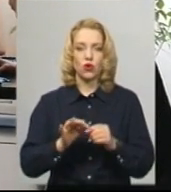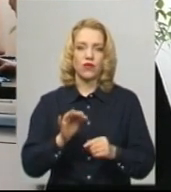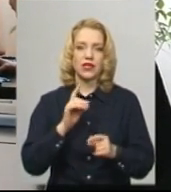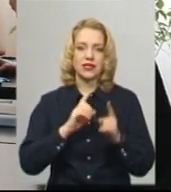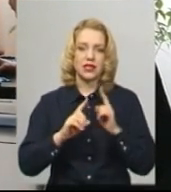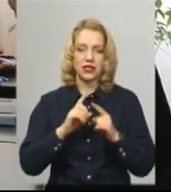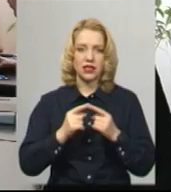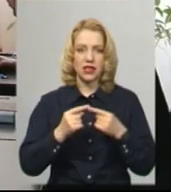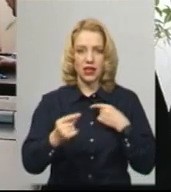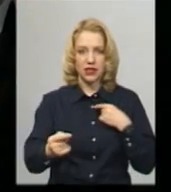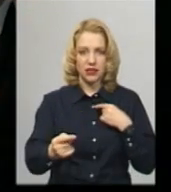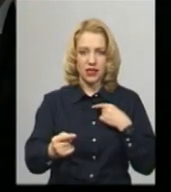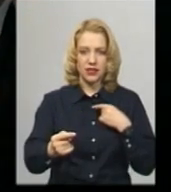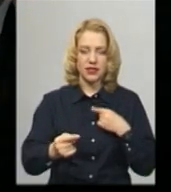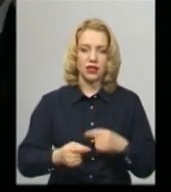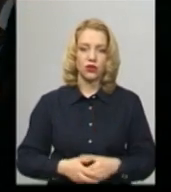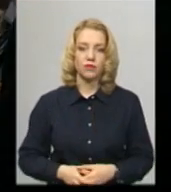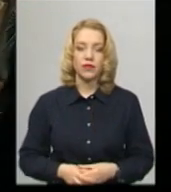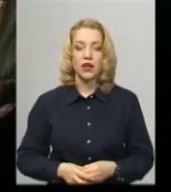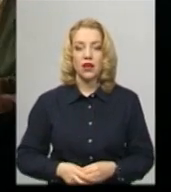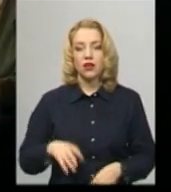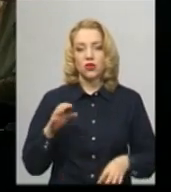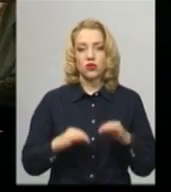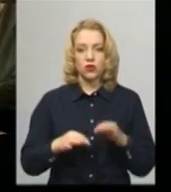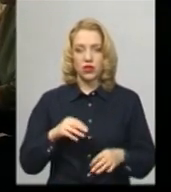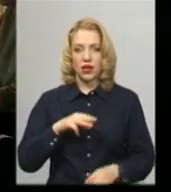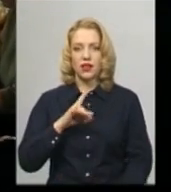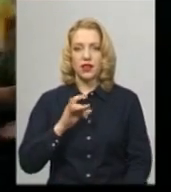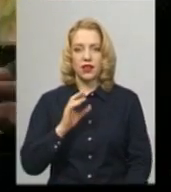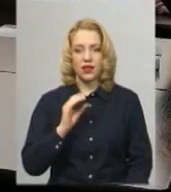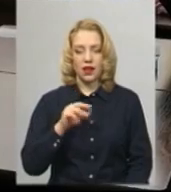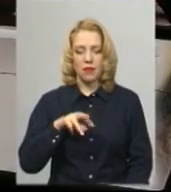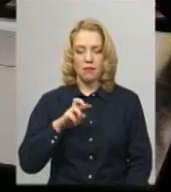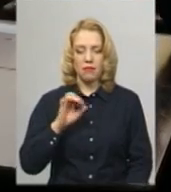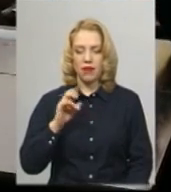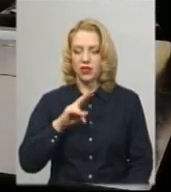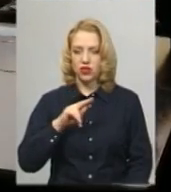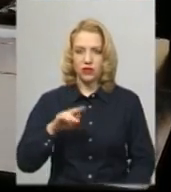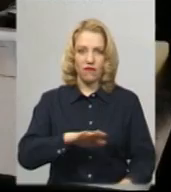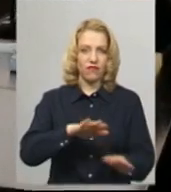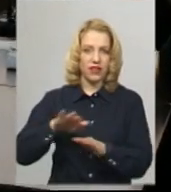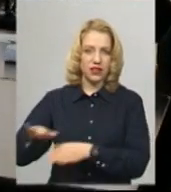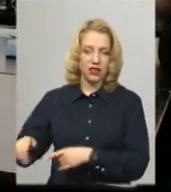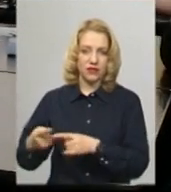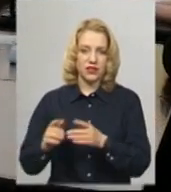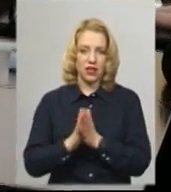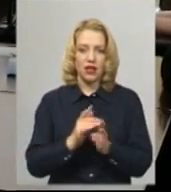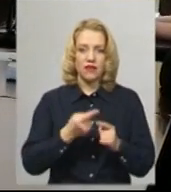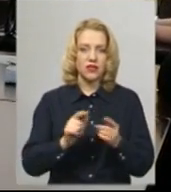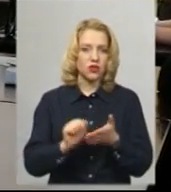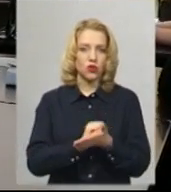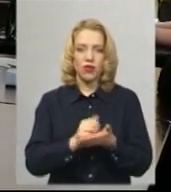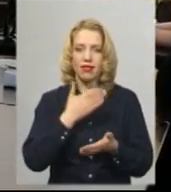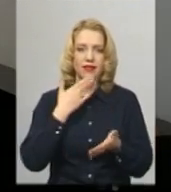дистанційного судового провадження. Суддя Олександр Трембач дане провадження відхилив, пояснив тим, що у документах не зазначено, що